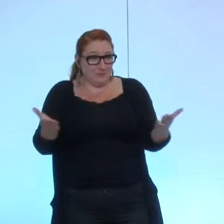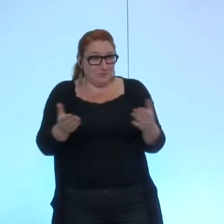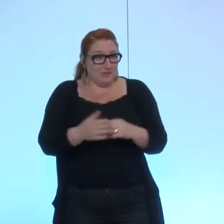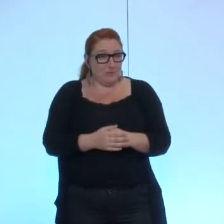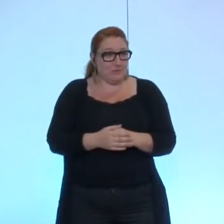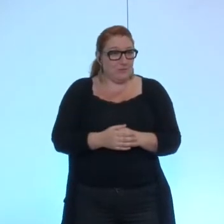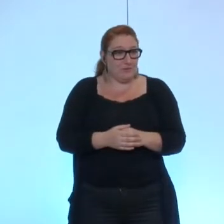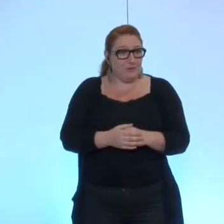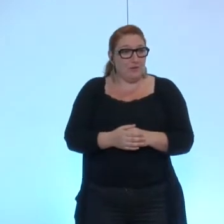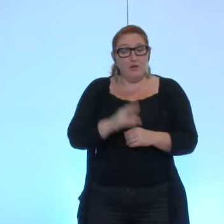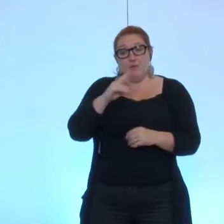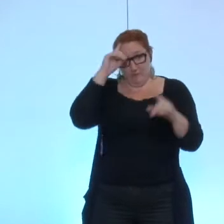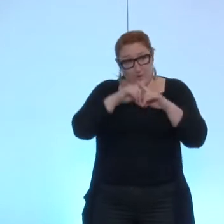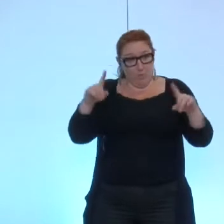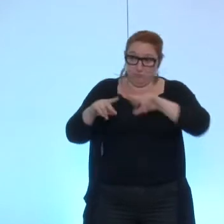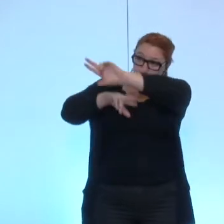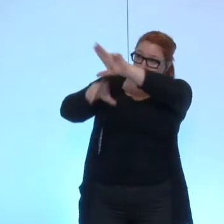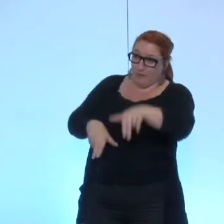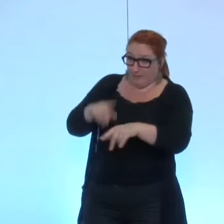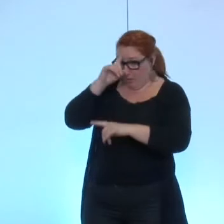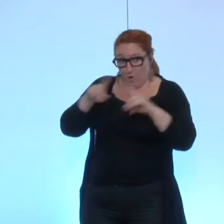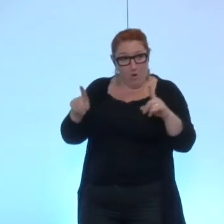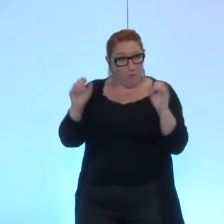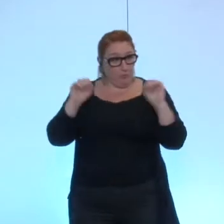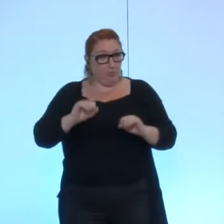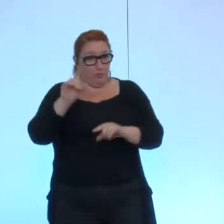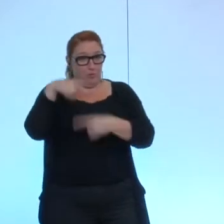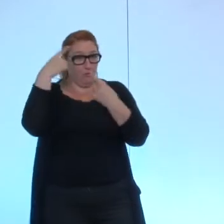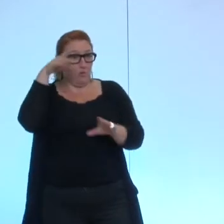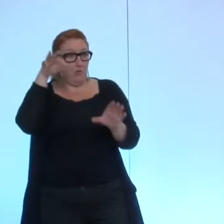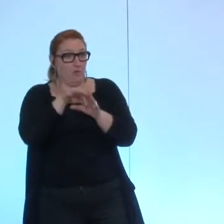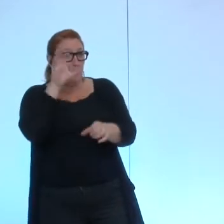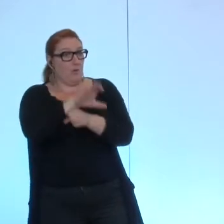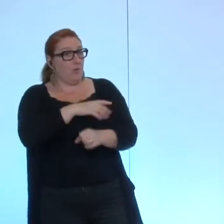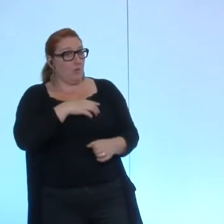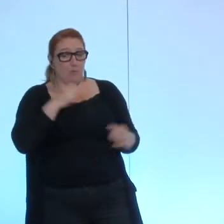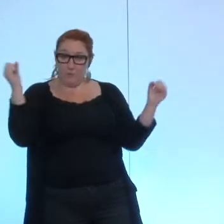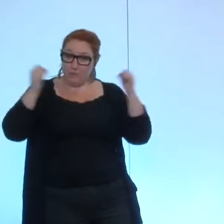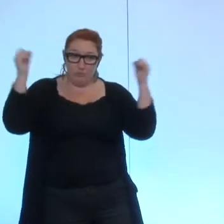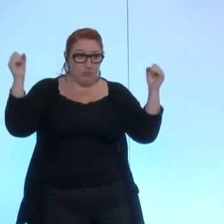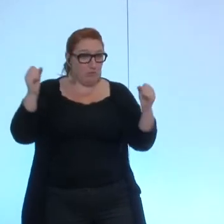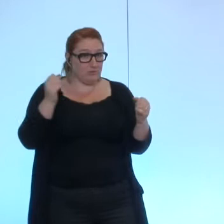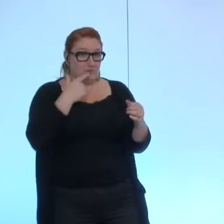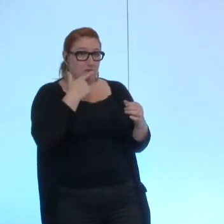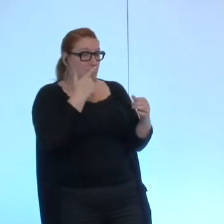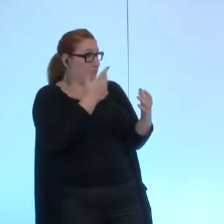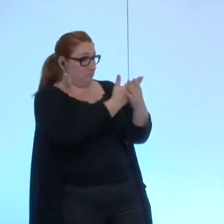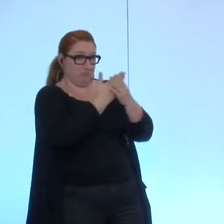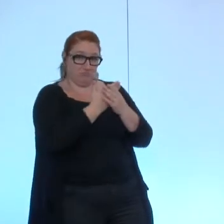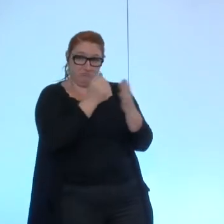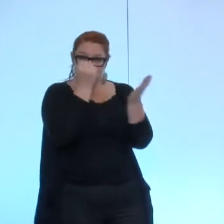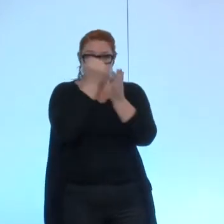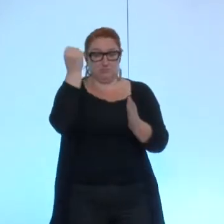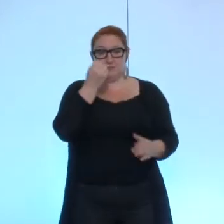convention si vous n pas d'accord pour qu'il une convention entre la ville et l'état on est pour qu'il une convention et on vous donne acte de nous donner les documents donc c'est un vote